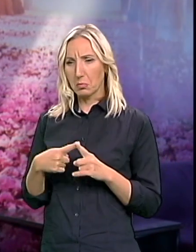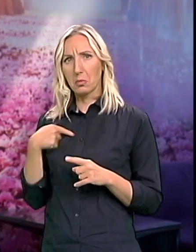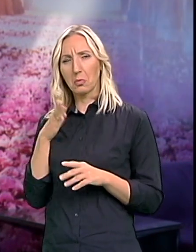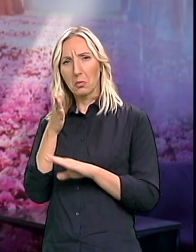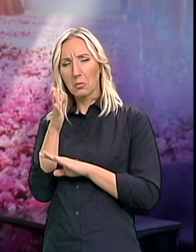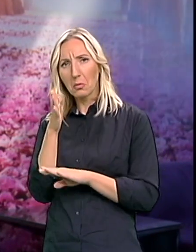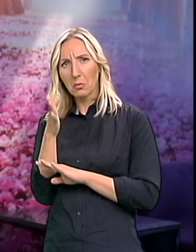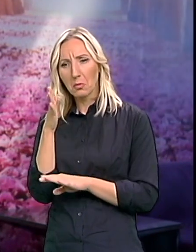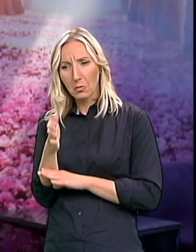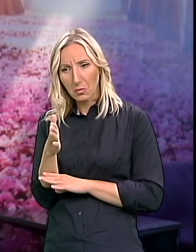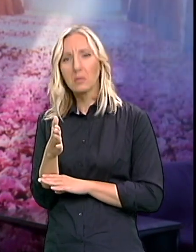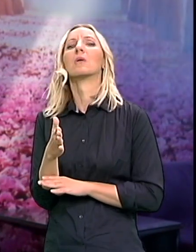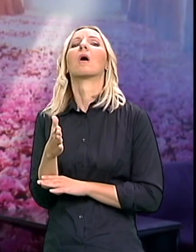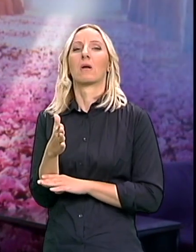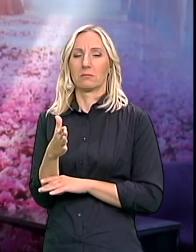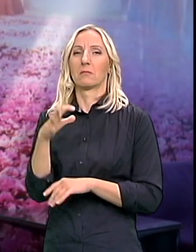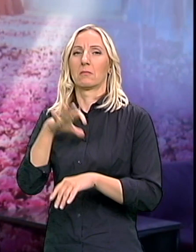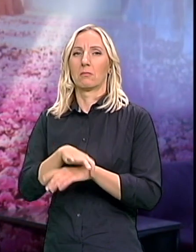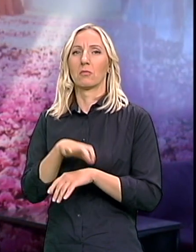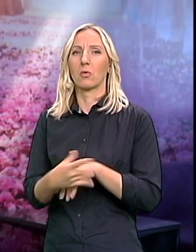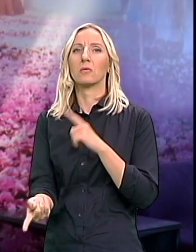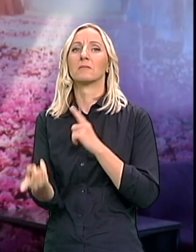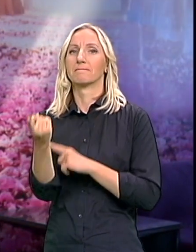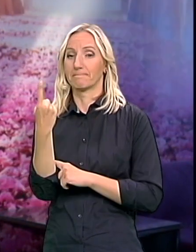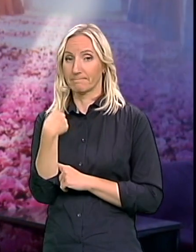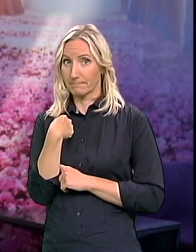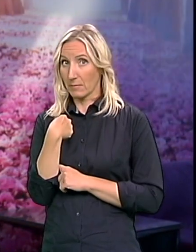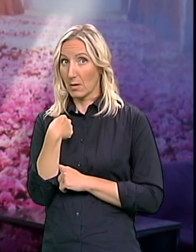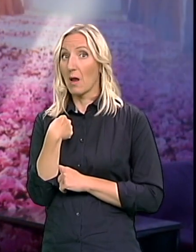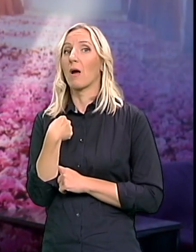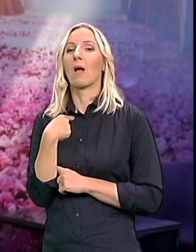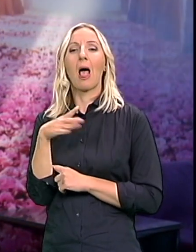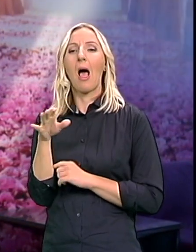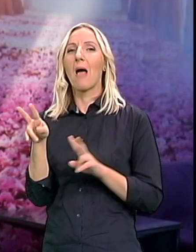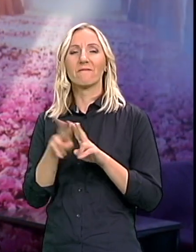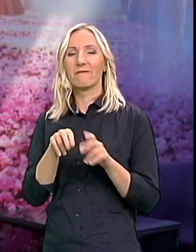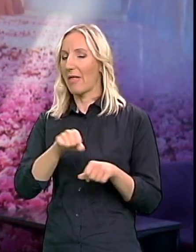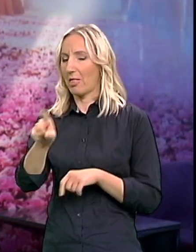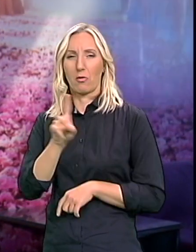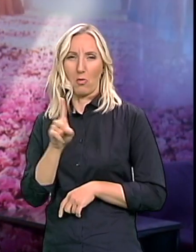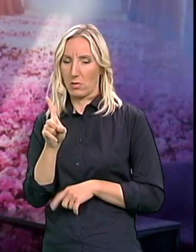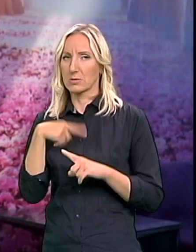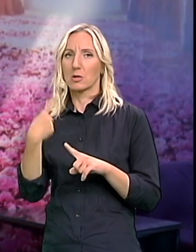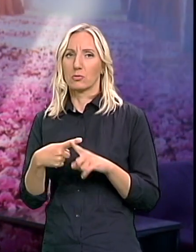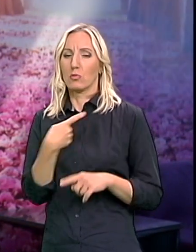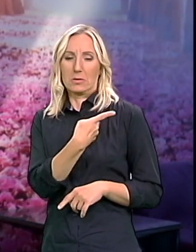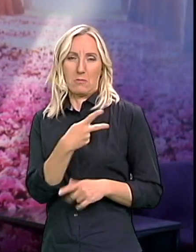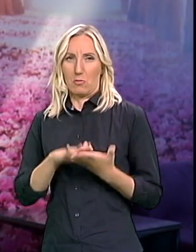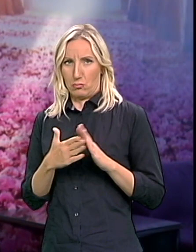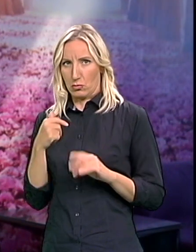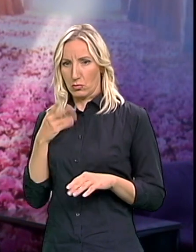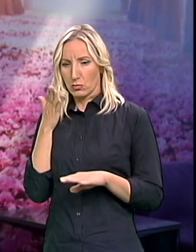Najmogu tačno da se setim susreta Ona je rekao Sredeći put dođemo sami I rekla nam da